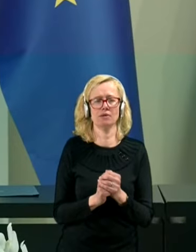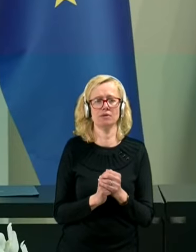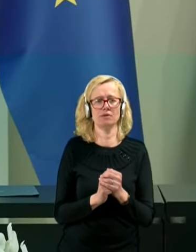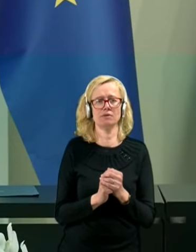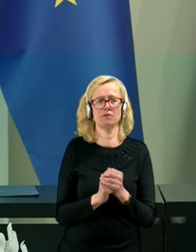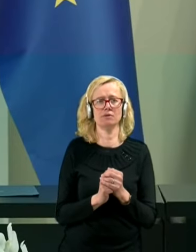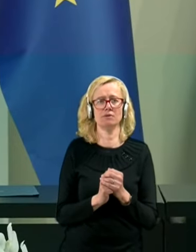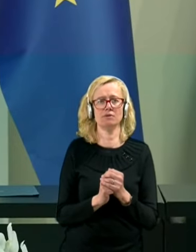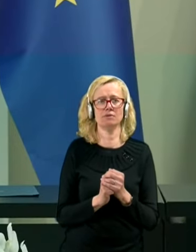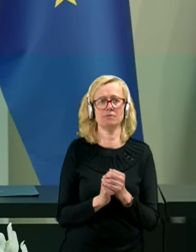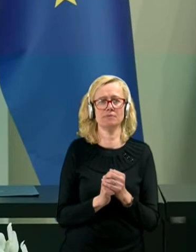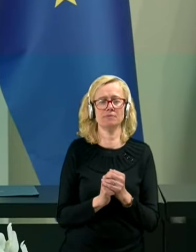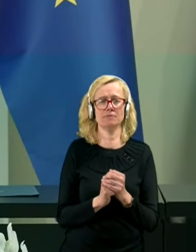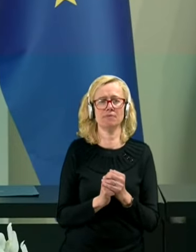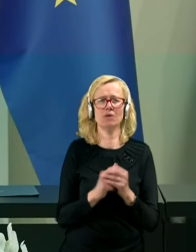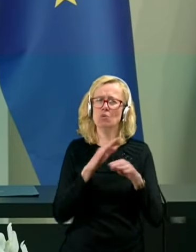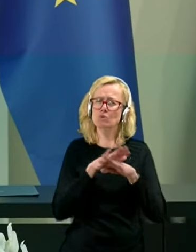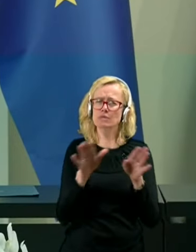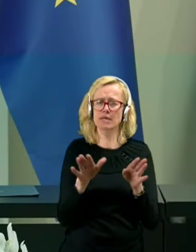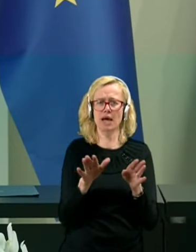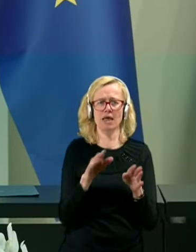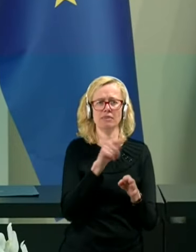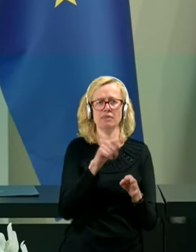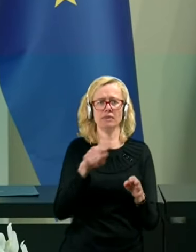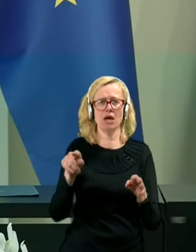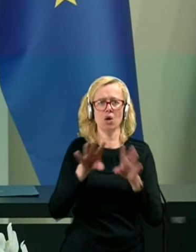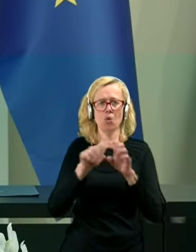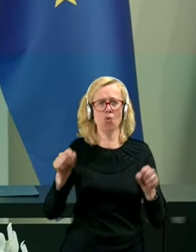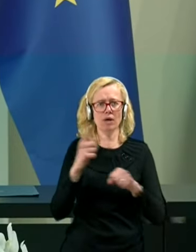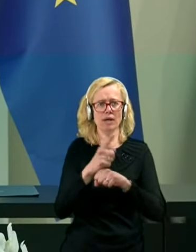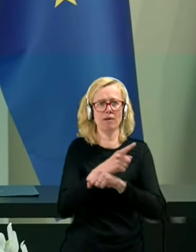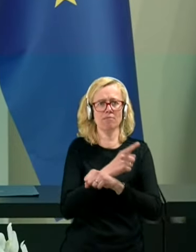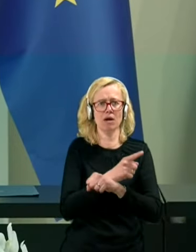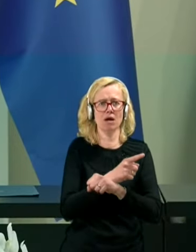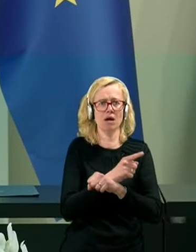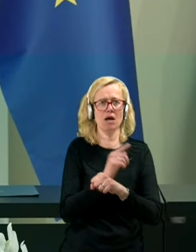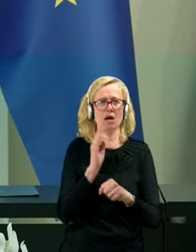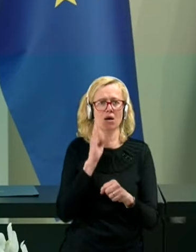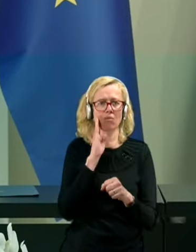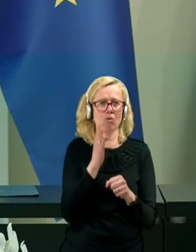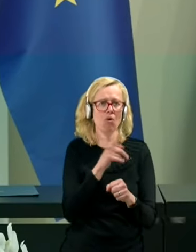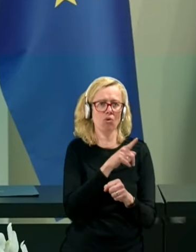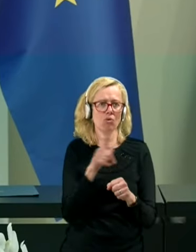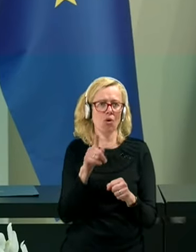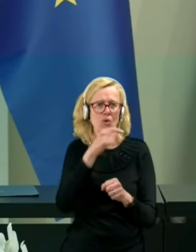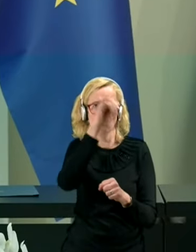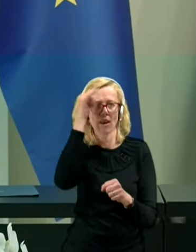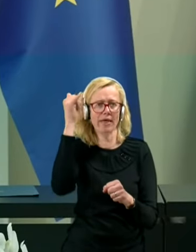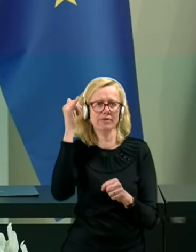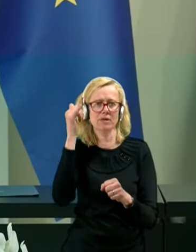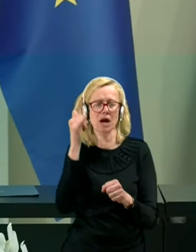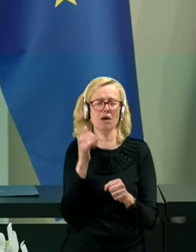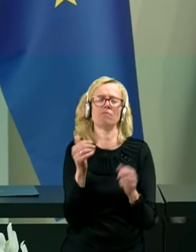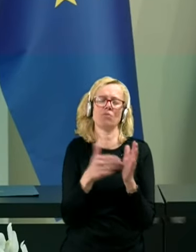In se te ukrepe bo pač do poletja takoli drugače potrebno,